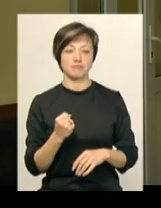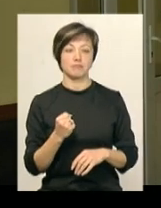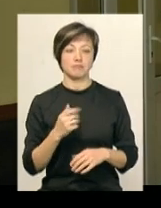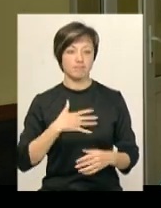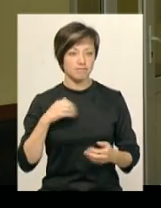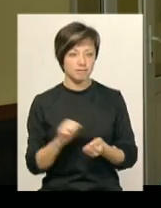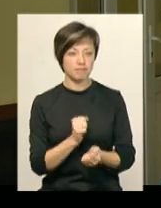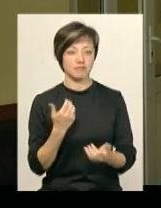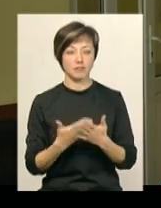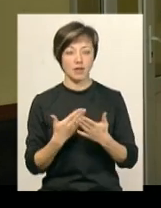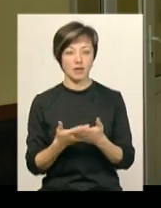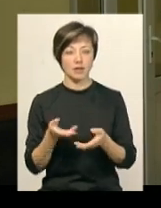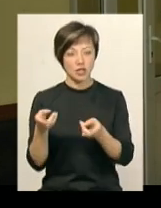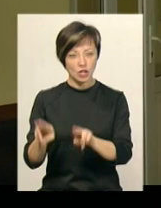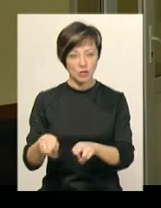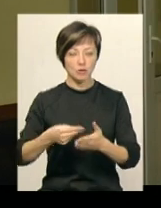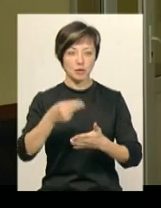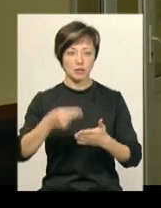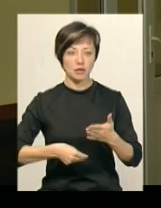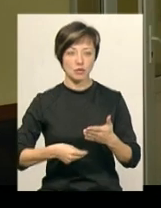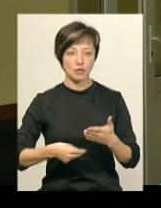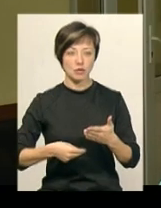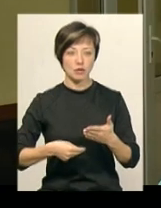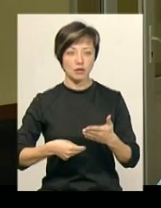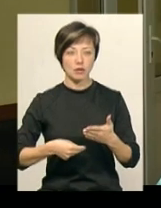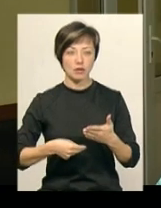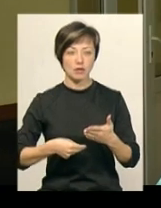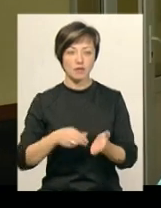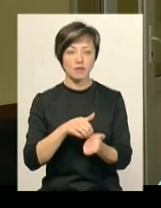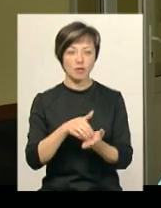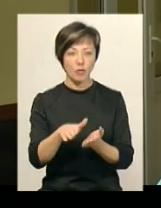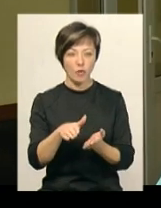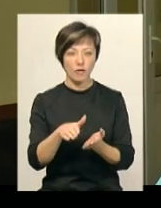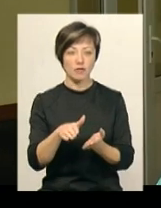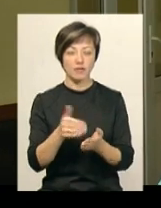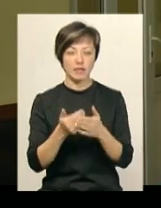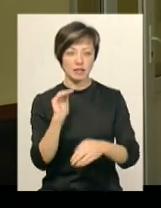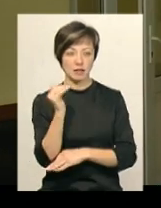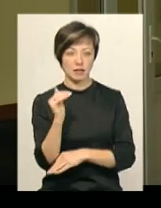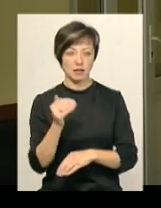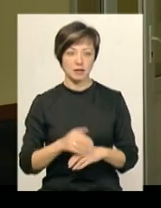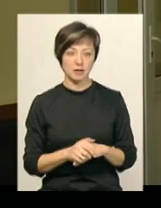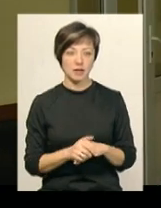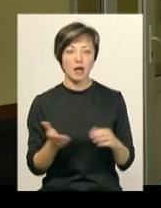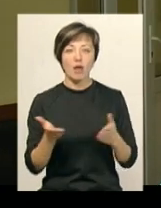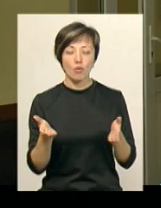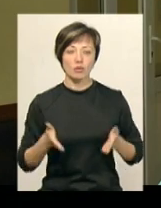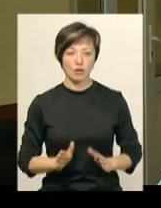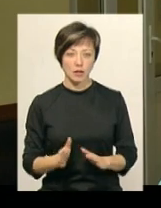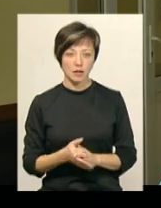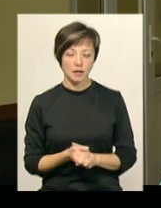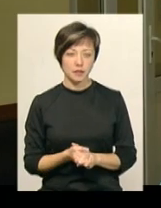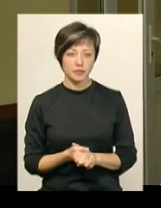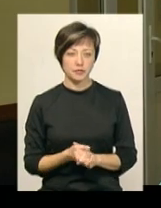остаточне, вона підписується відмови від цієї дитинки, яку вона народила.